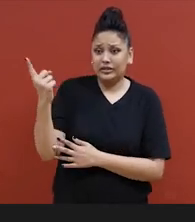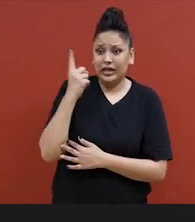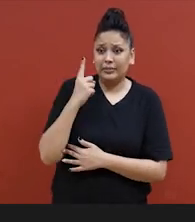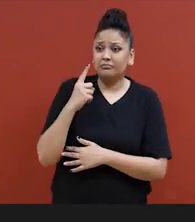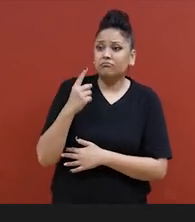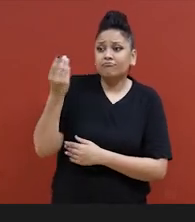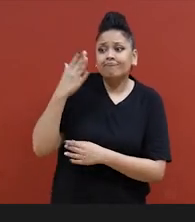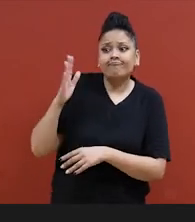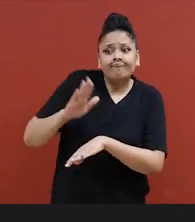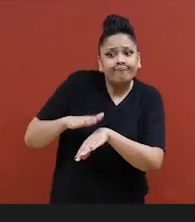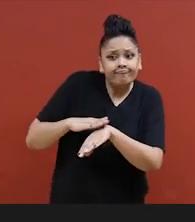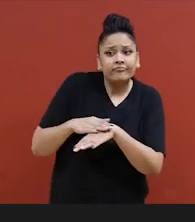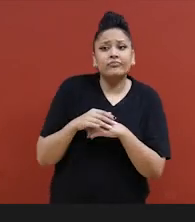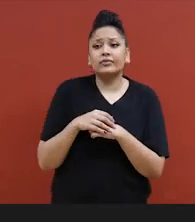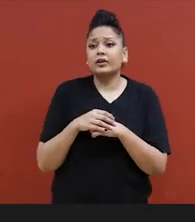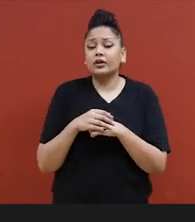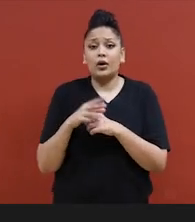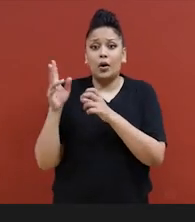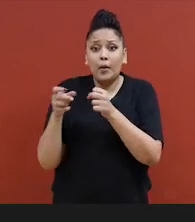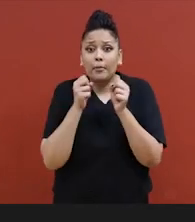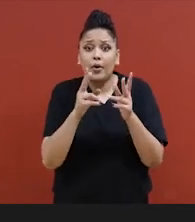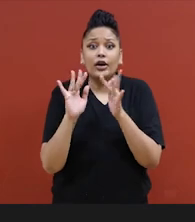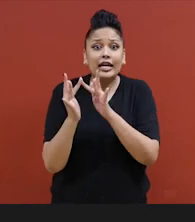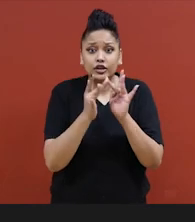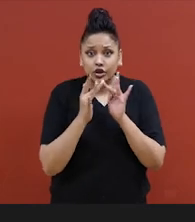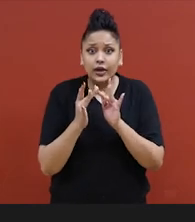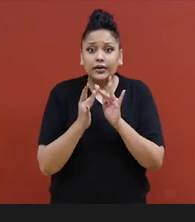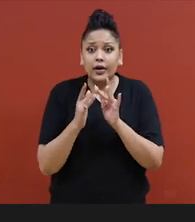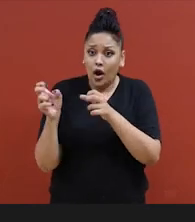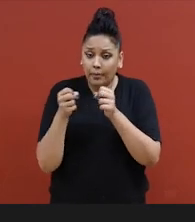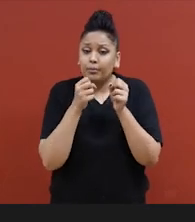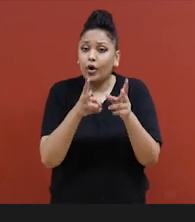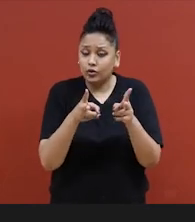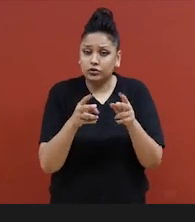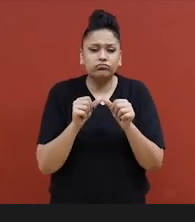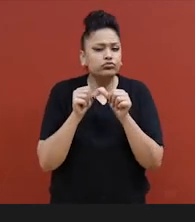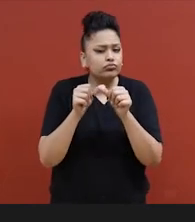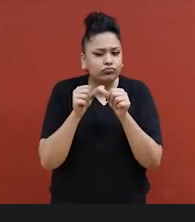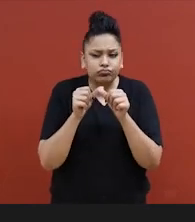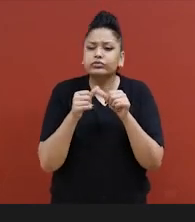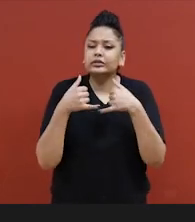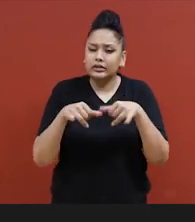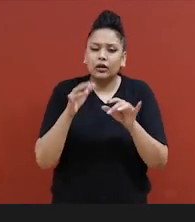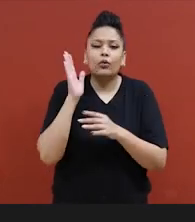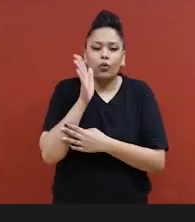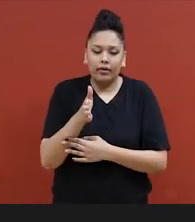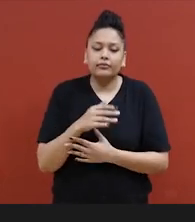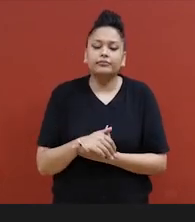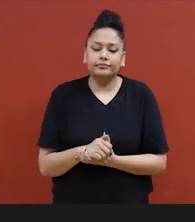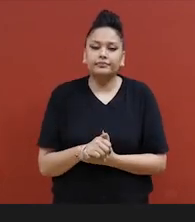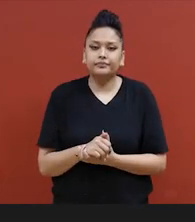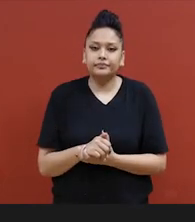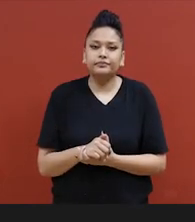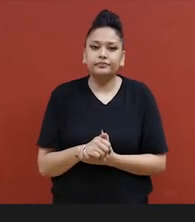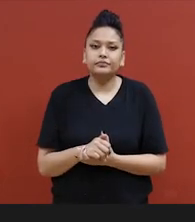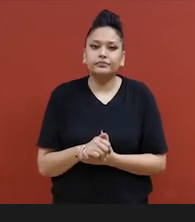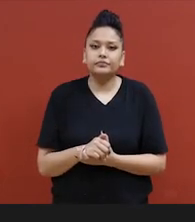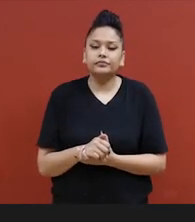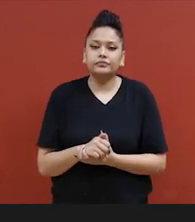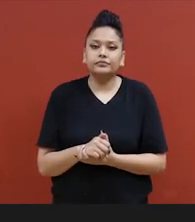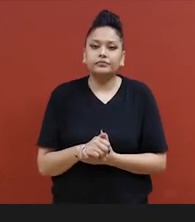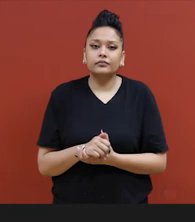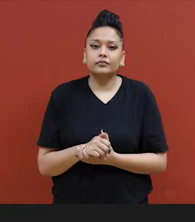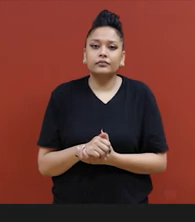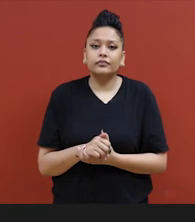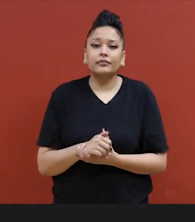c'est de faire très attention à ce que vous affichez parce qu'une fois que c'est sorti là, c'est là pour toujours. Donc, quelque chose que tu as